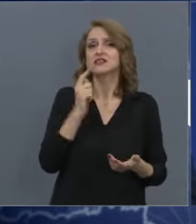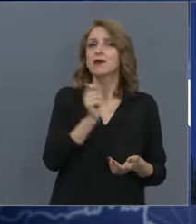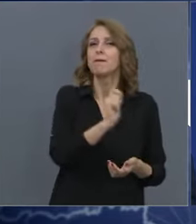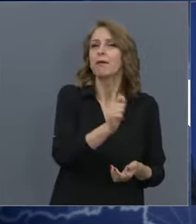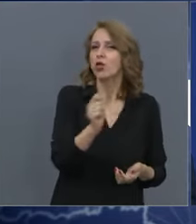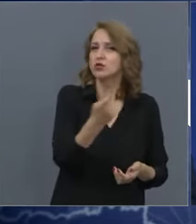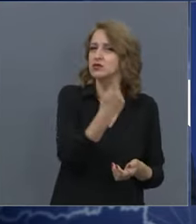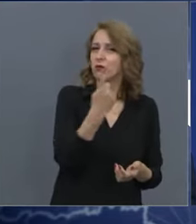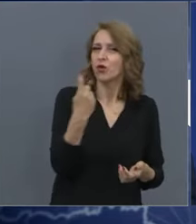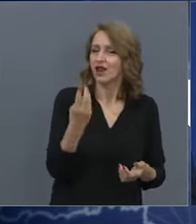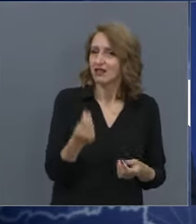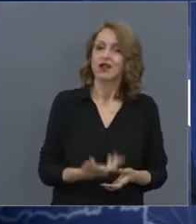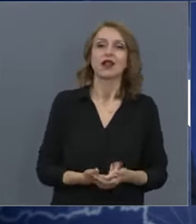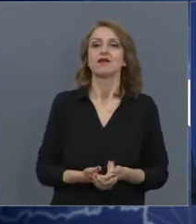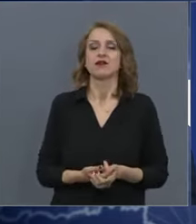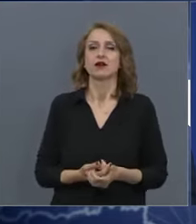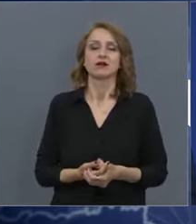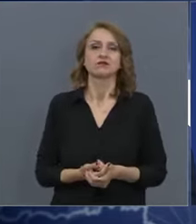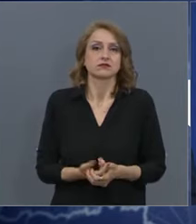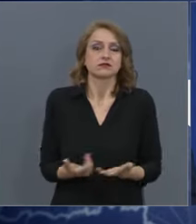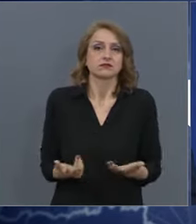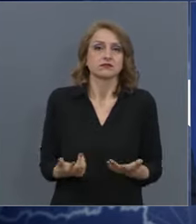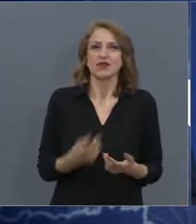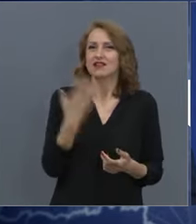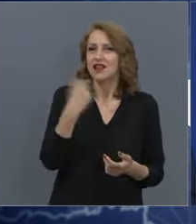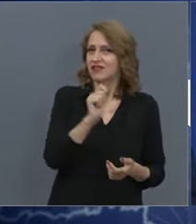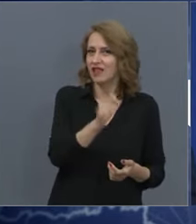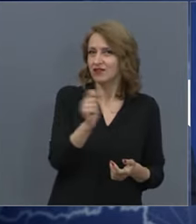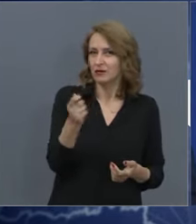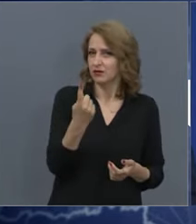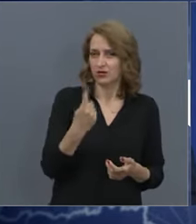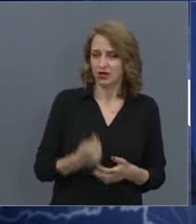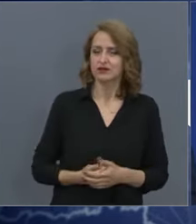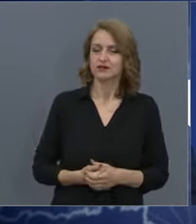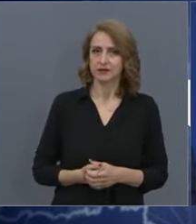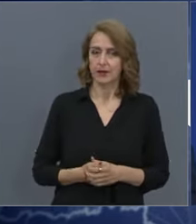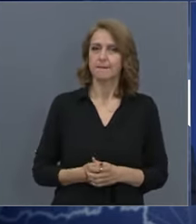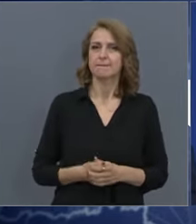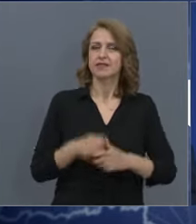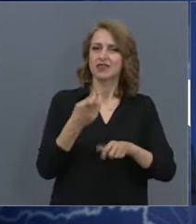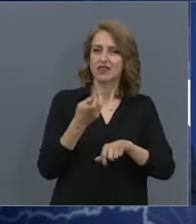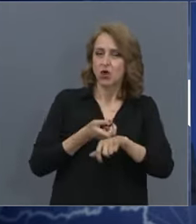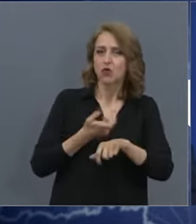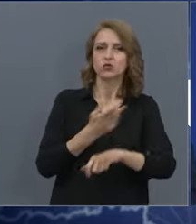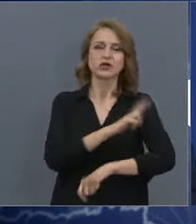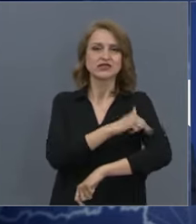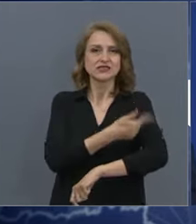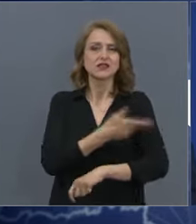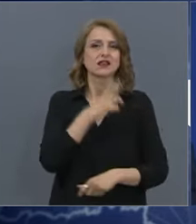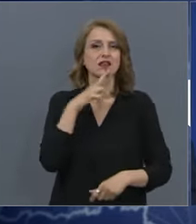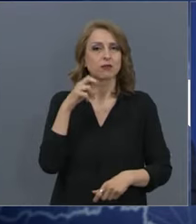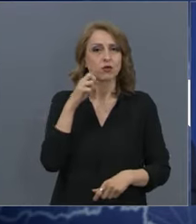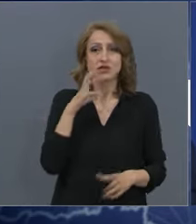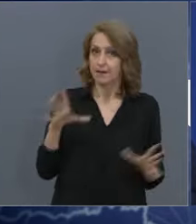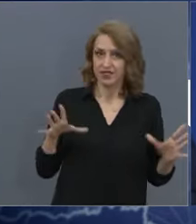за... Хилядата лева на парият фронт. Да, това имат преди по хилядата лева на лекар и сестри на първия фронт, на полицайите. На